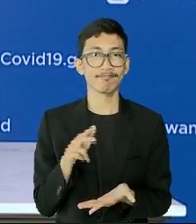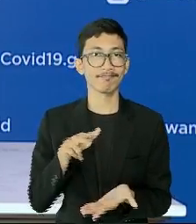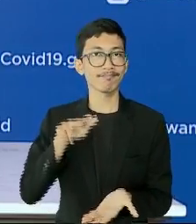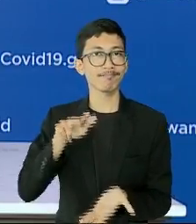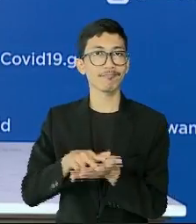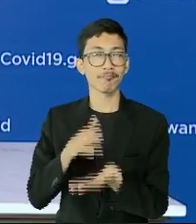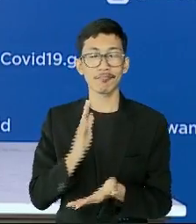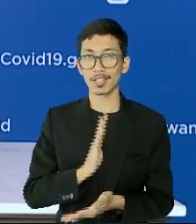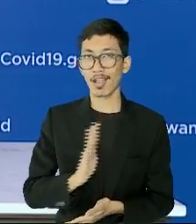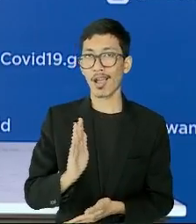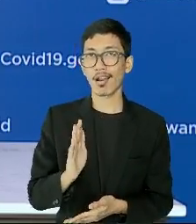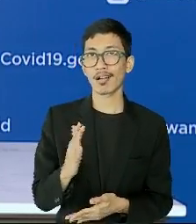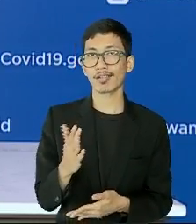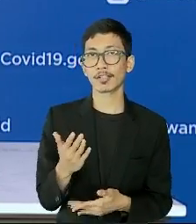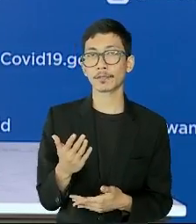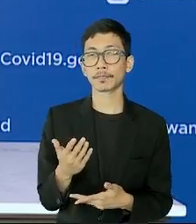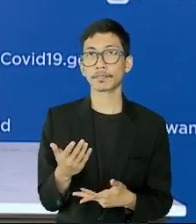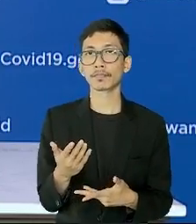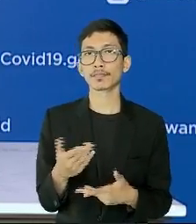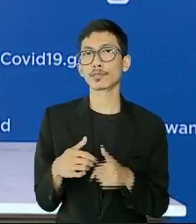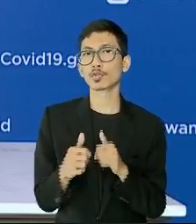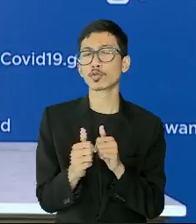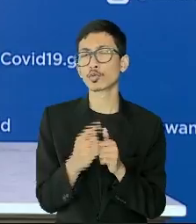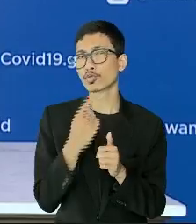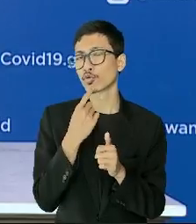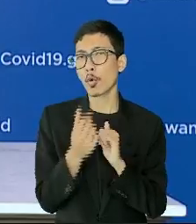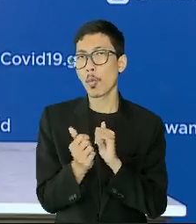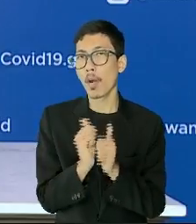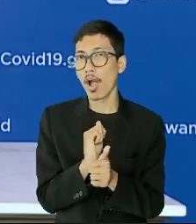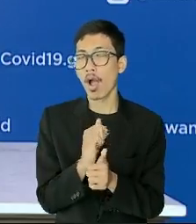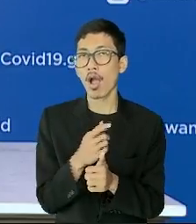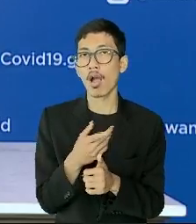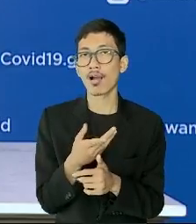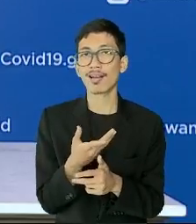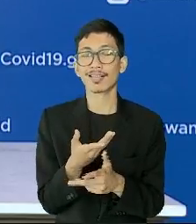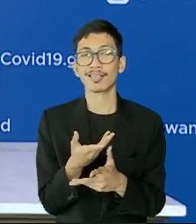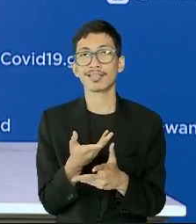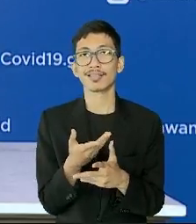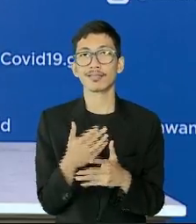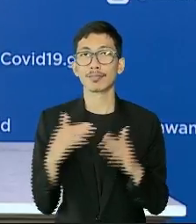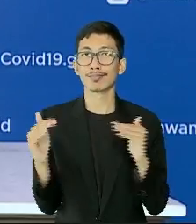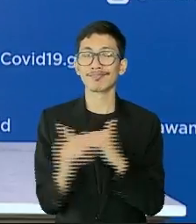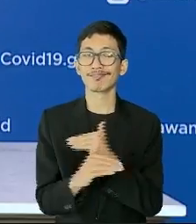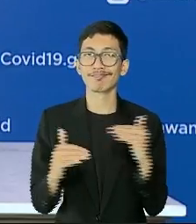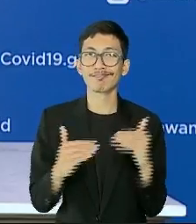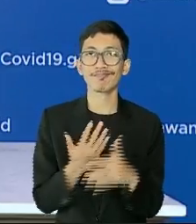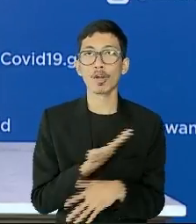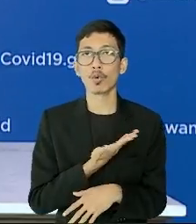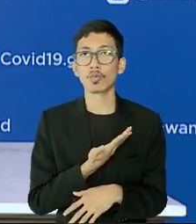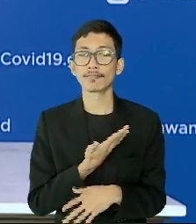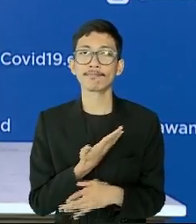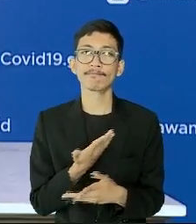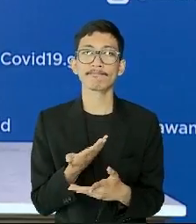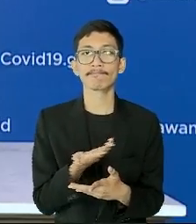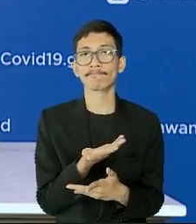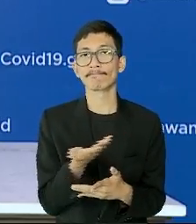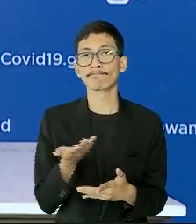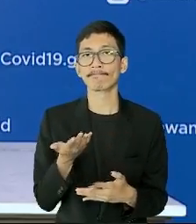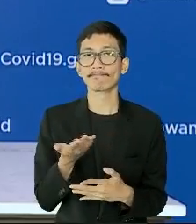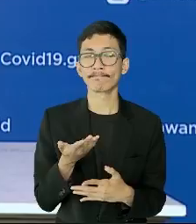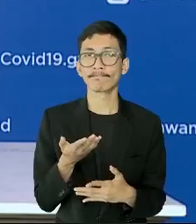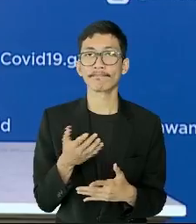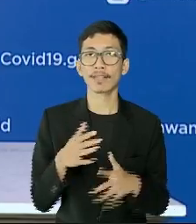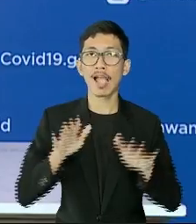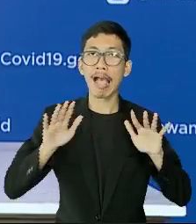pada prinsipnya adalah uji coba pelonggaran mobilitas dalam rangka meningkatkan produktivitas masyarakat dengan